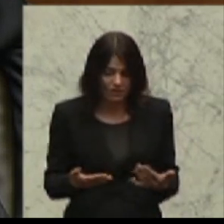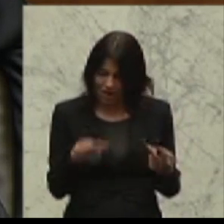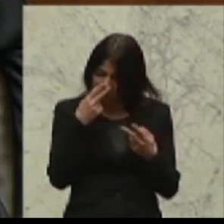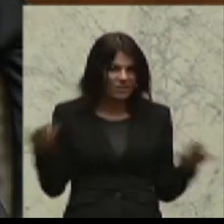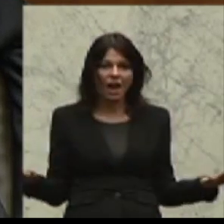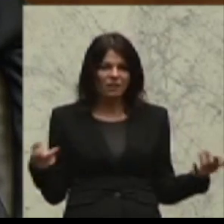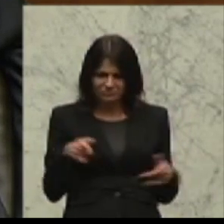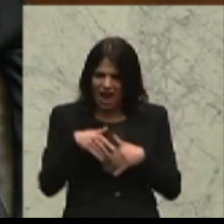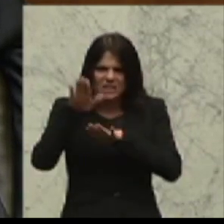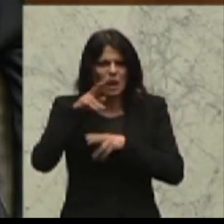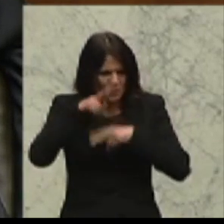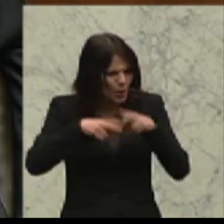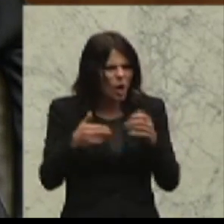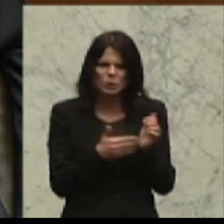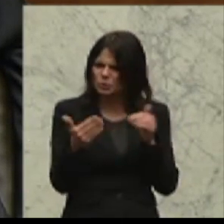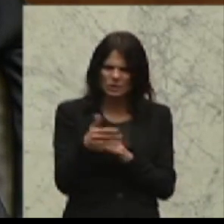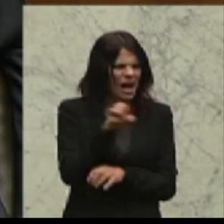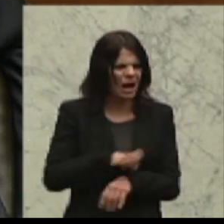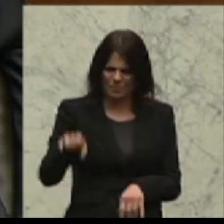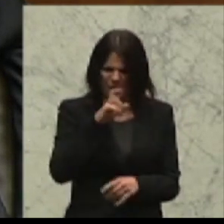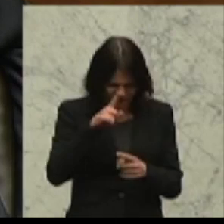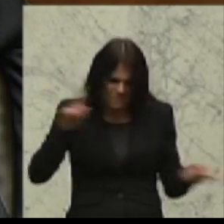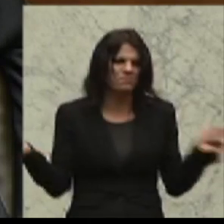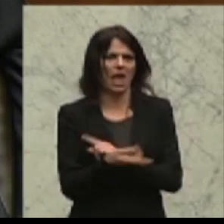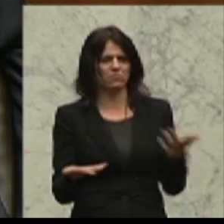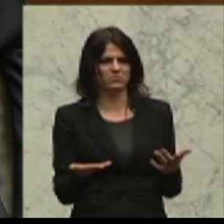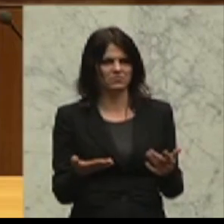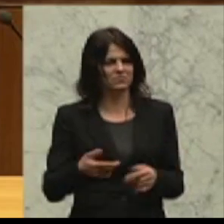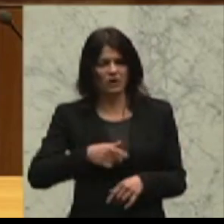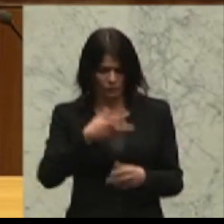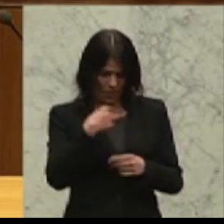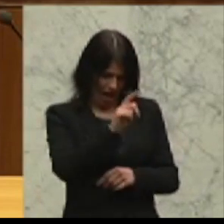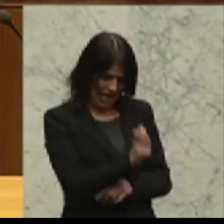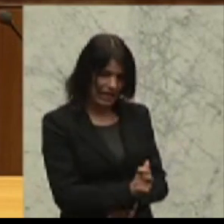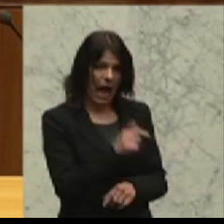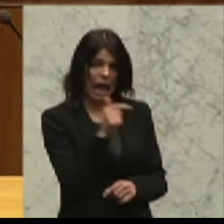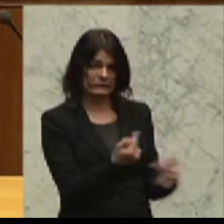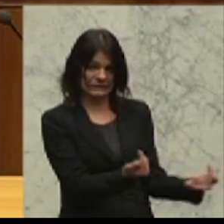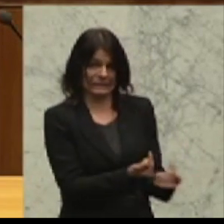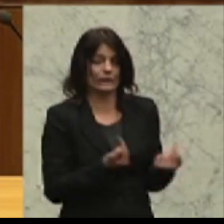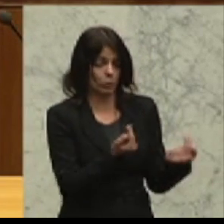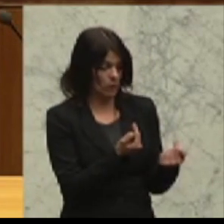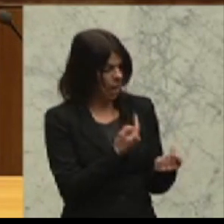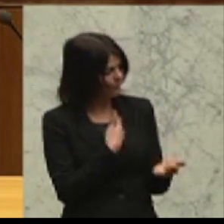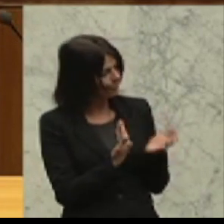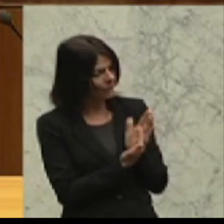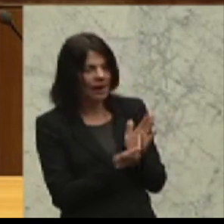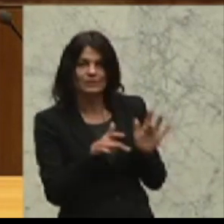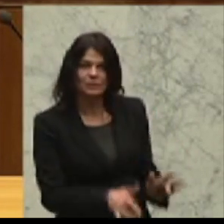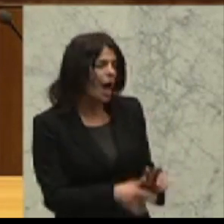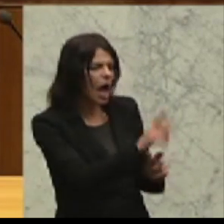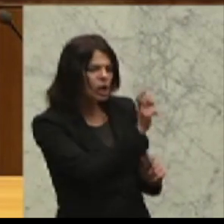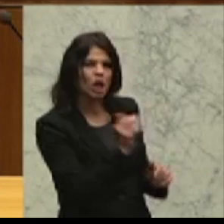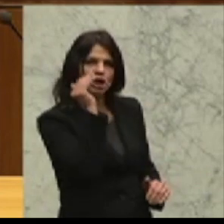Asylbetreuungssystem in Europa eigentlich funktioniert. Wenn man aus Italien die Situation mittlerweile dokumentiert, dass die italienischen Behörden